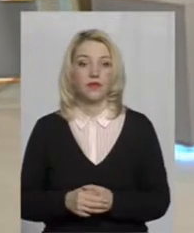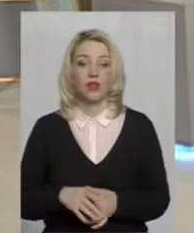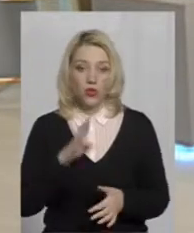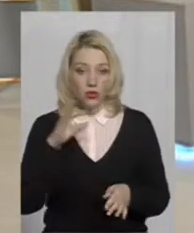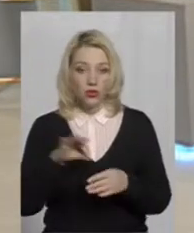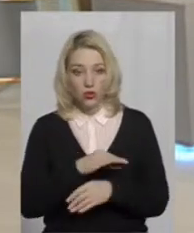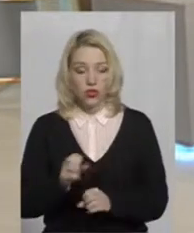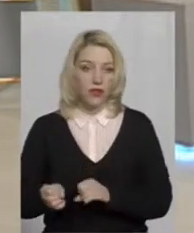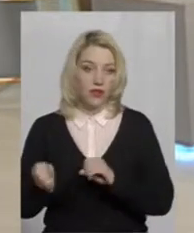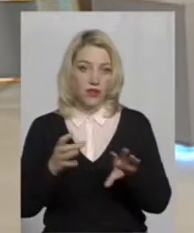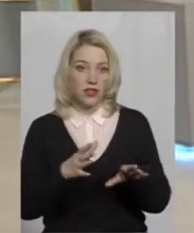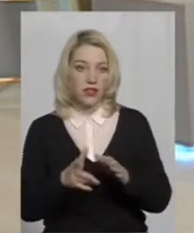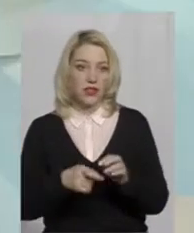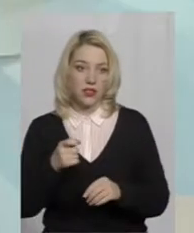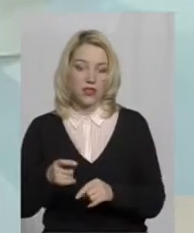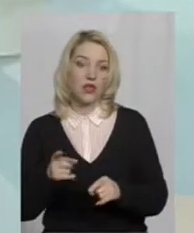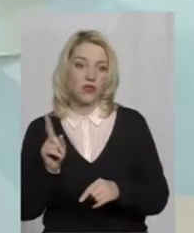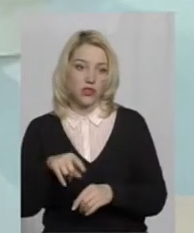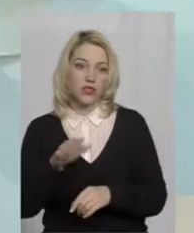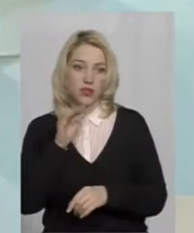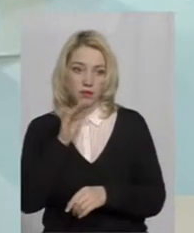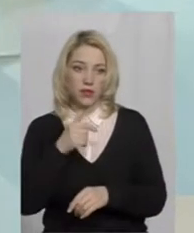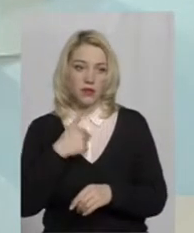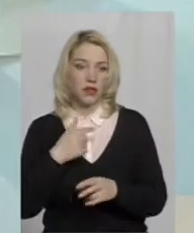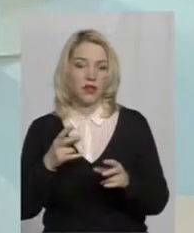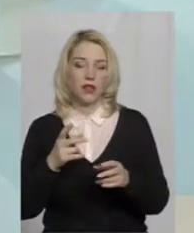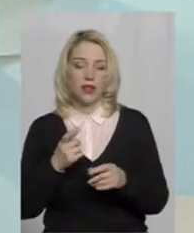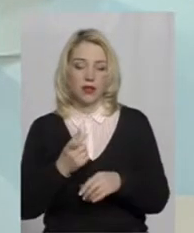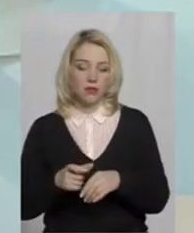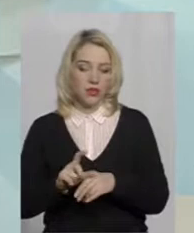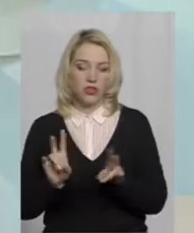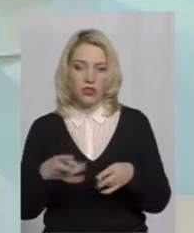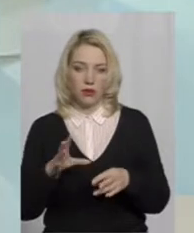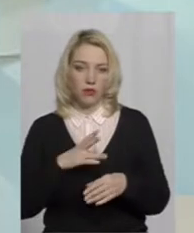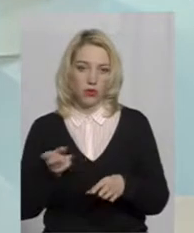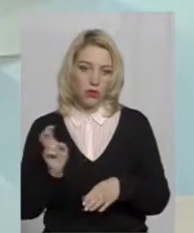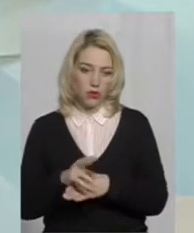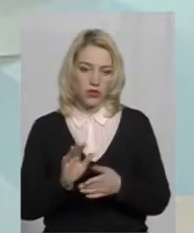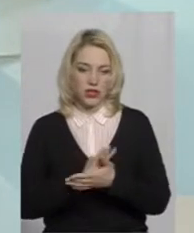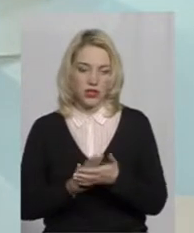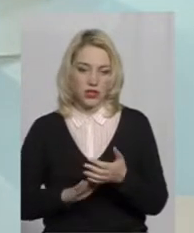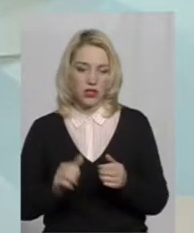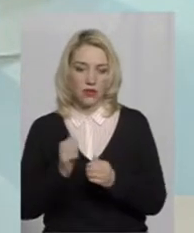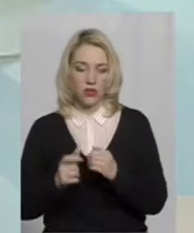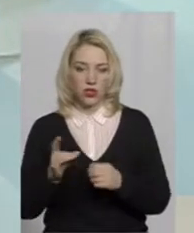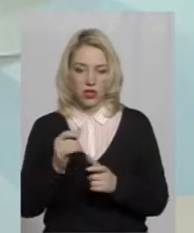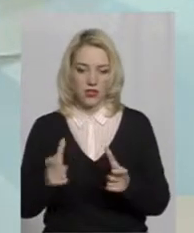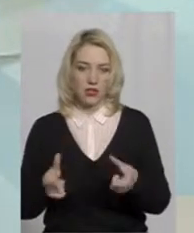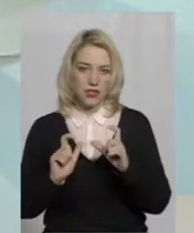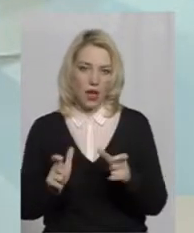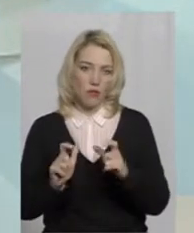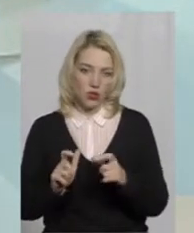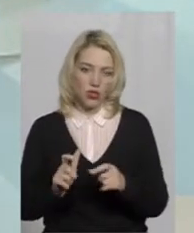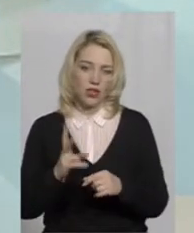дружина віднесла цю заяву, і з тих пір більше мені не треба приходити, записати заяву. Мені приходить кожен раз запрошення на